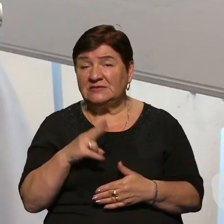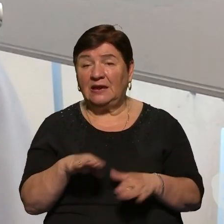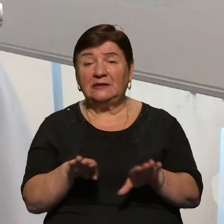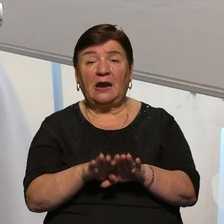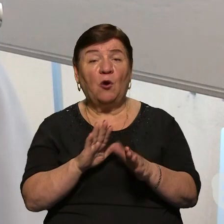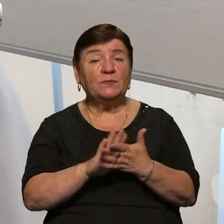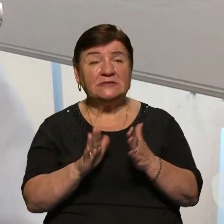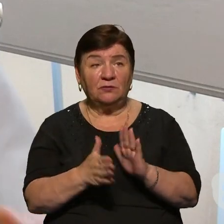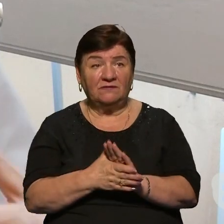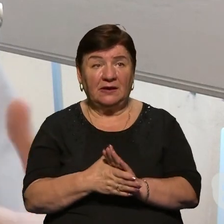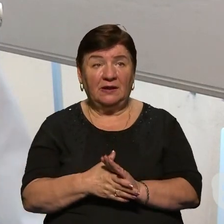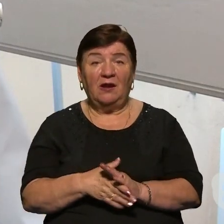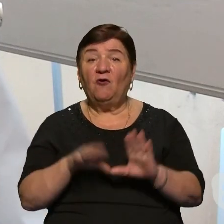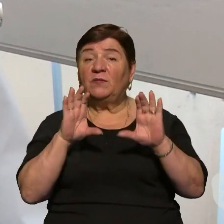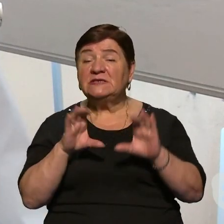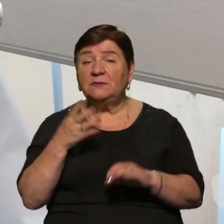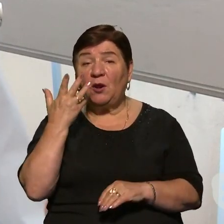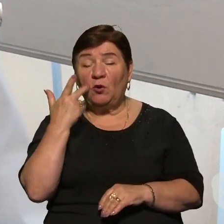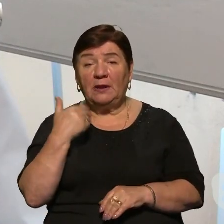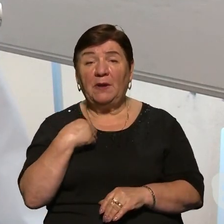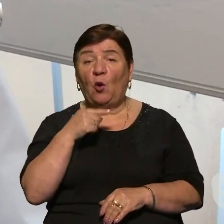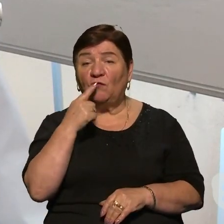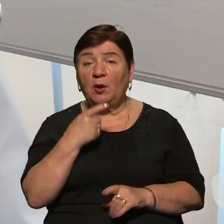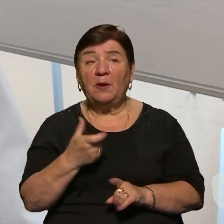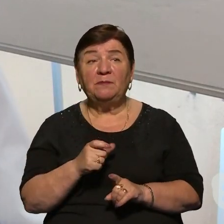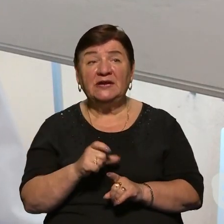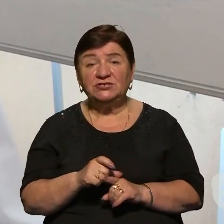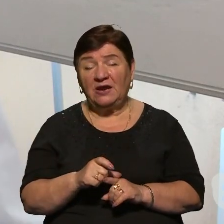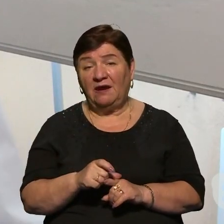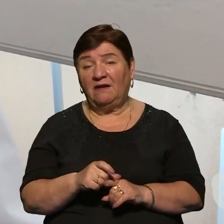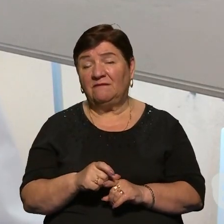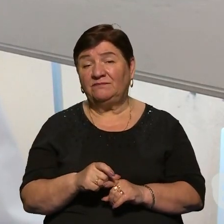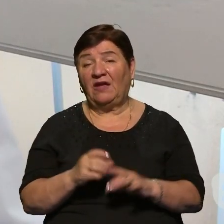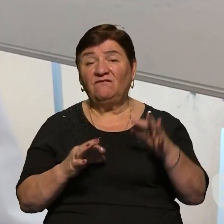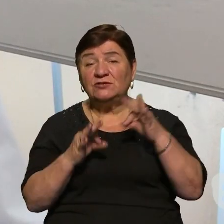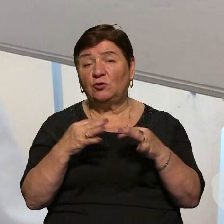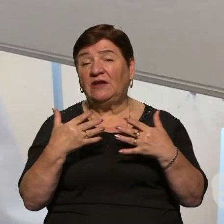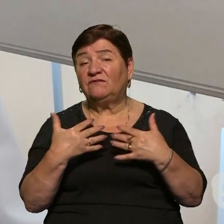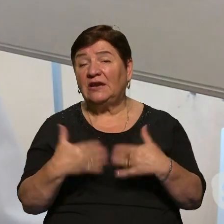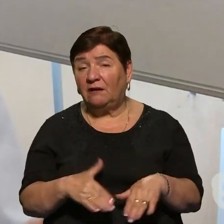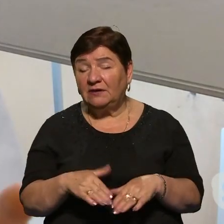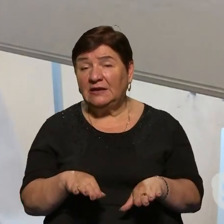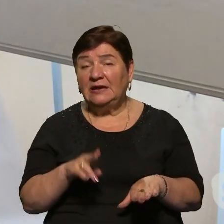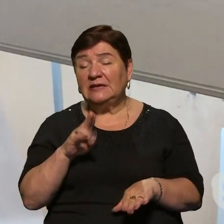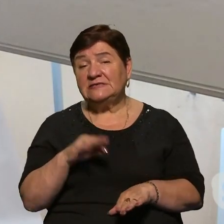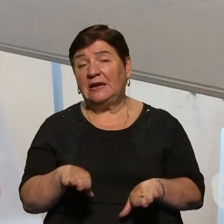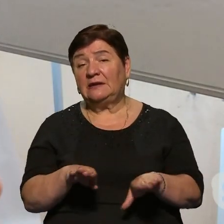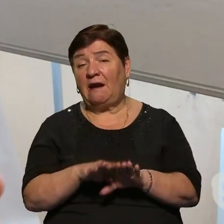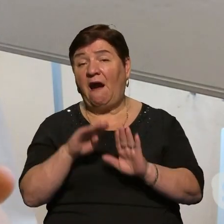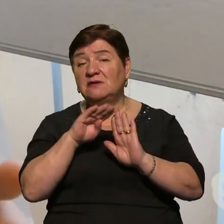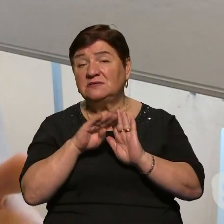І, в принципі, коли ми кажемо про більше 60% кровотрати, це як загальносвітва статистика, що є